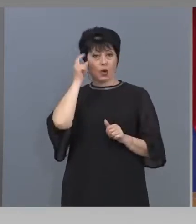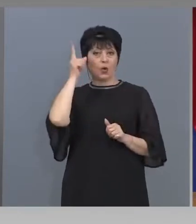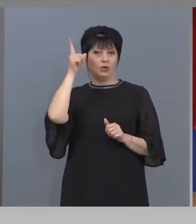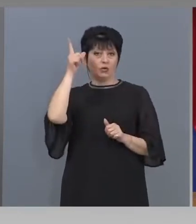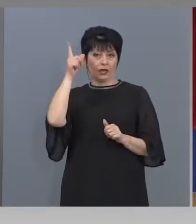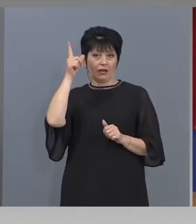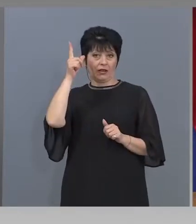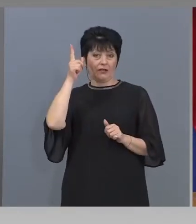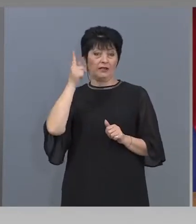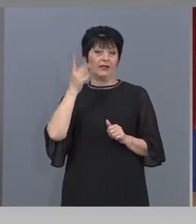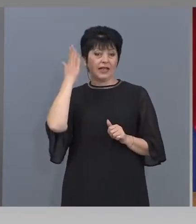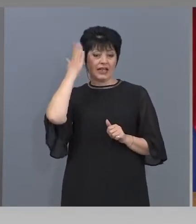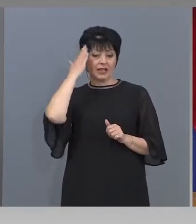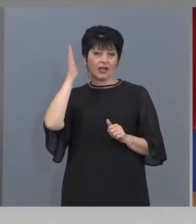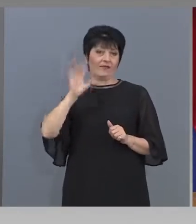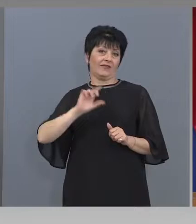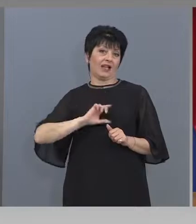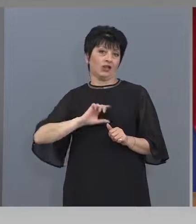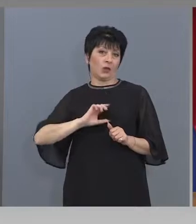държавна собственност, каквато е и до сега, между другото.